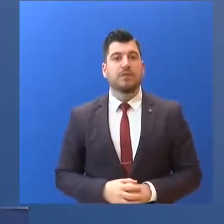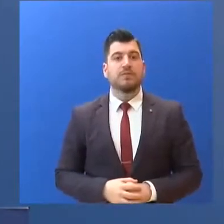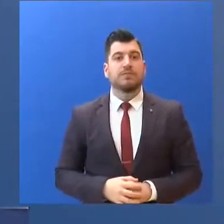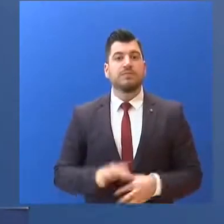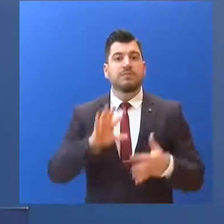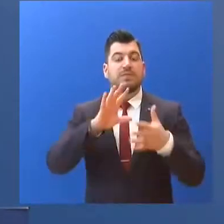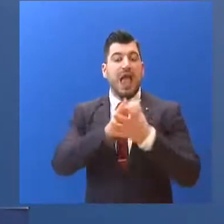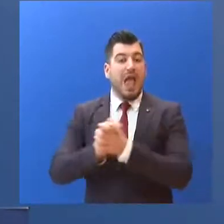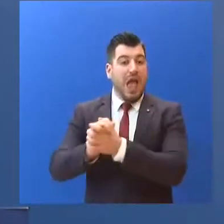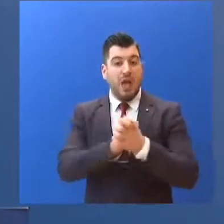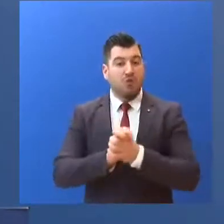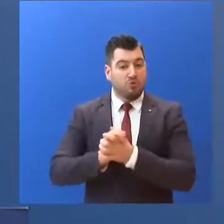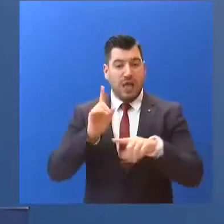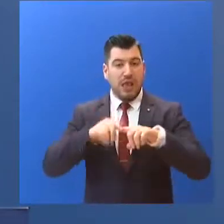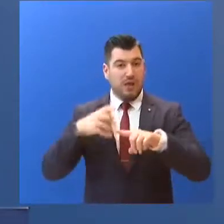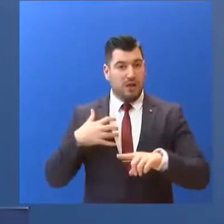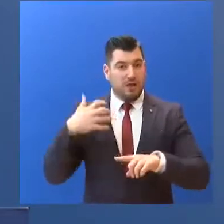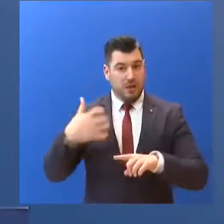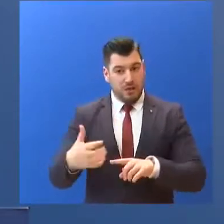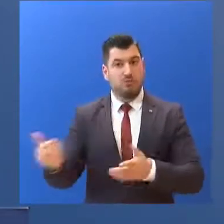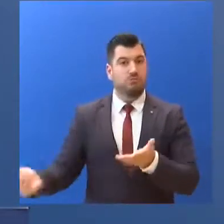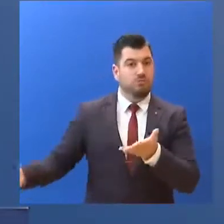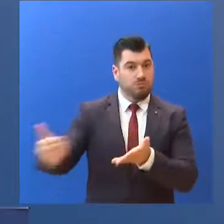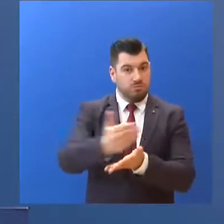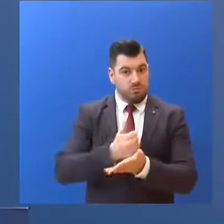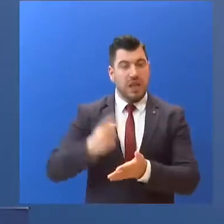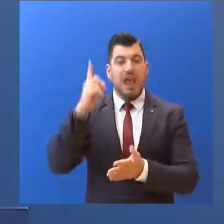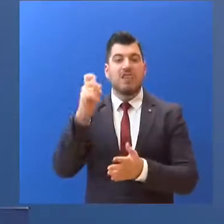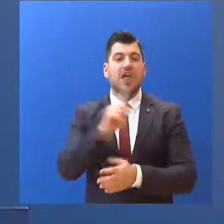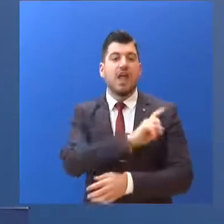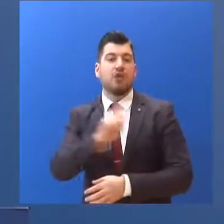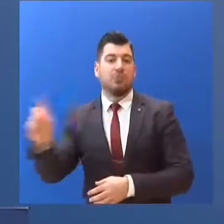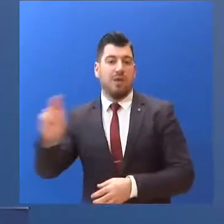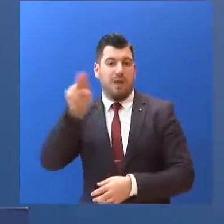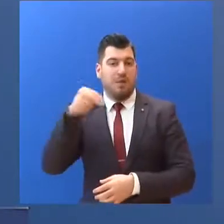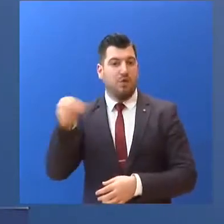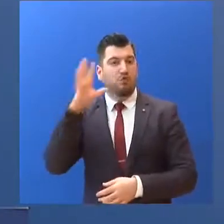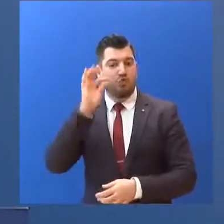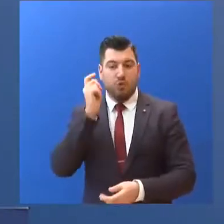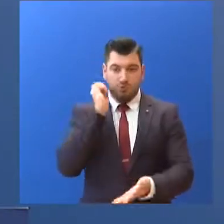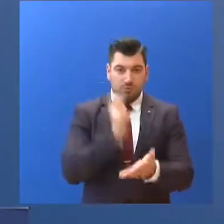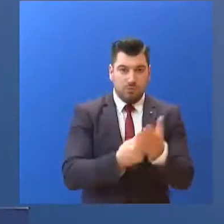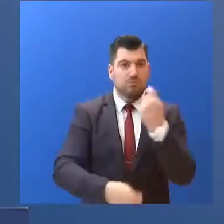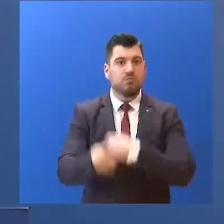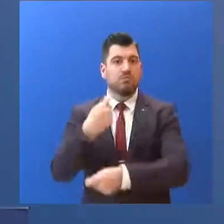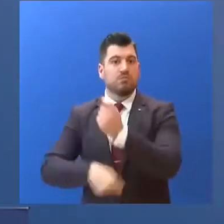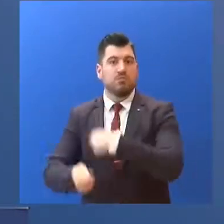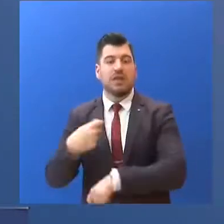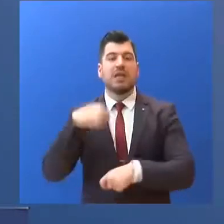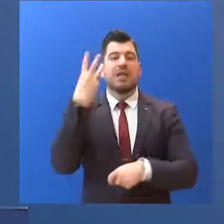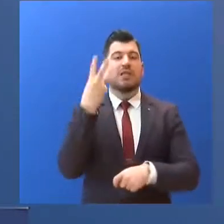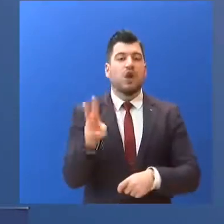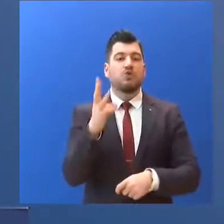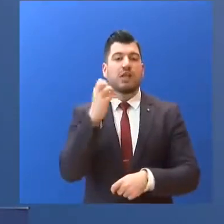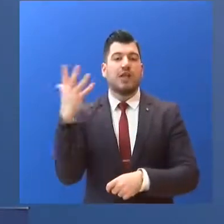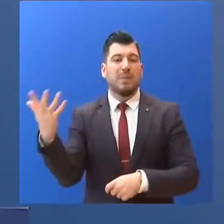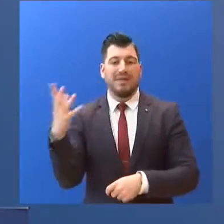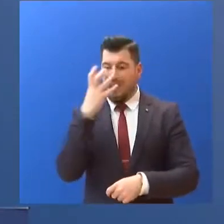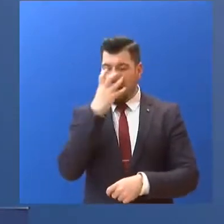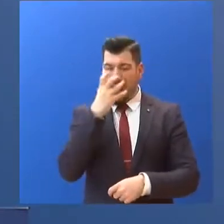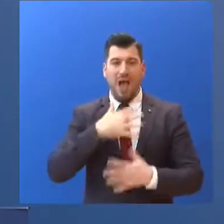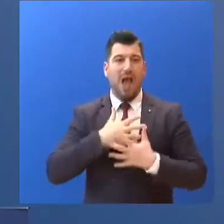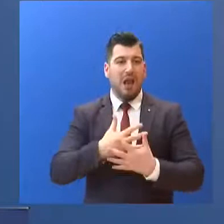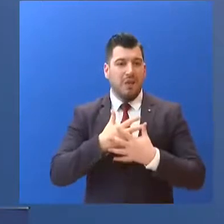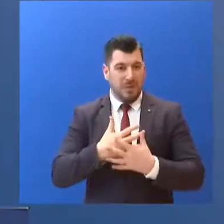Υφοπλιστών... συγκεντρώθηκαν πάνω από 10 εκατομμύρια ευρώ... για να αγοραστούν 335 αναπνευστήρες για μονάδες εντατικής